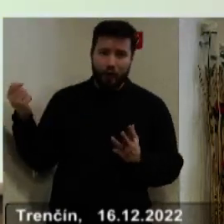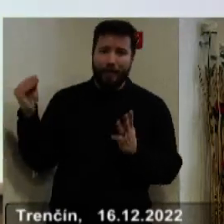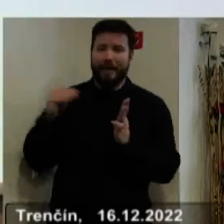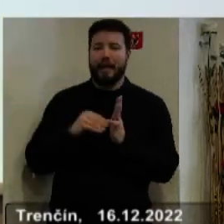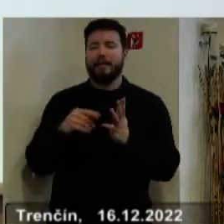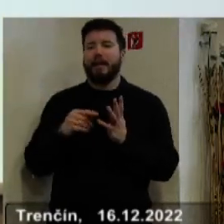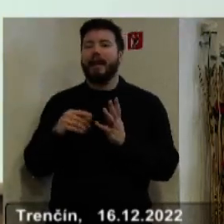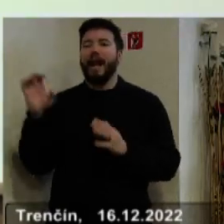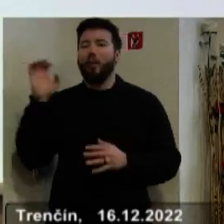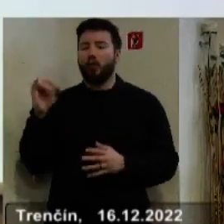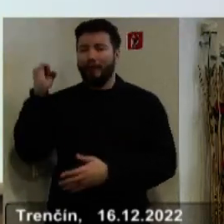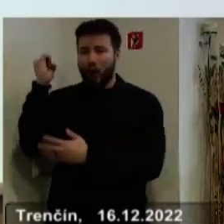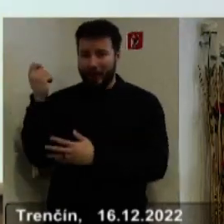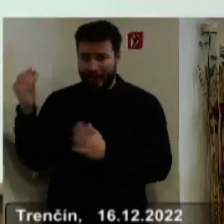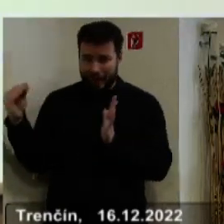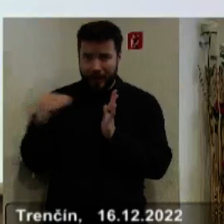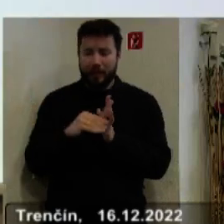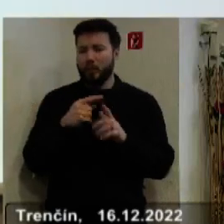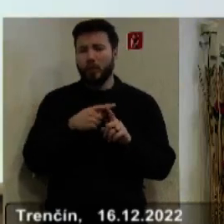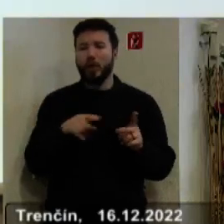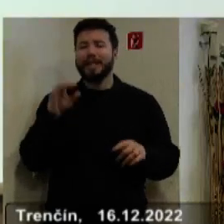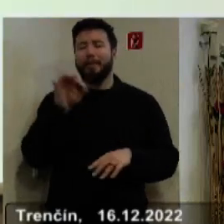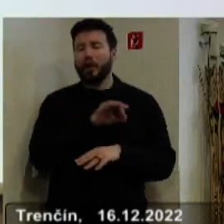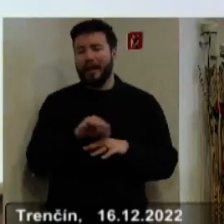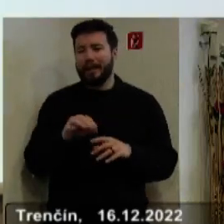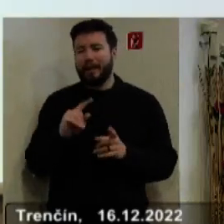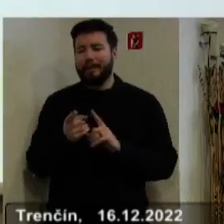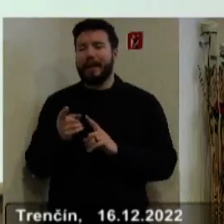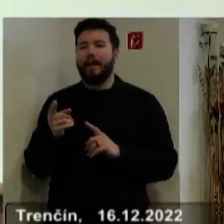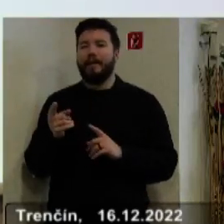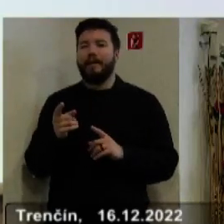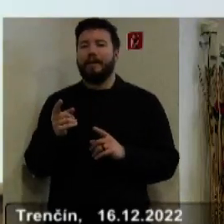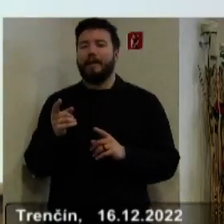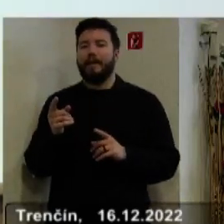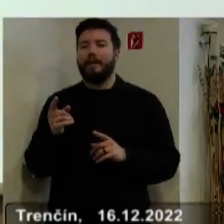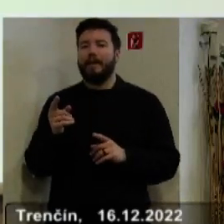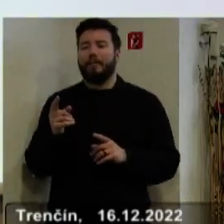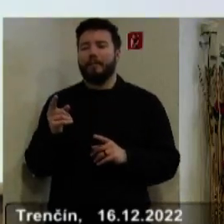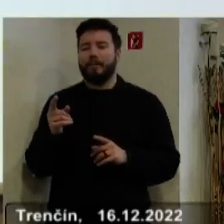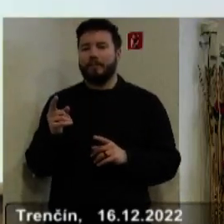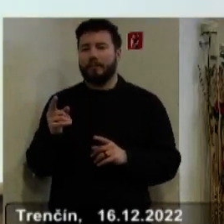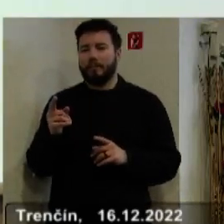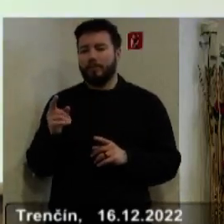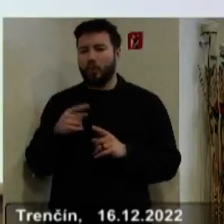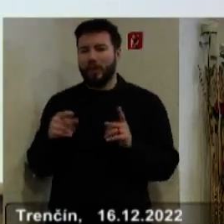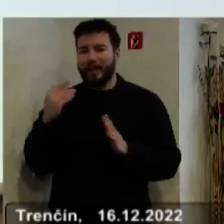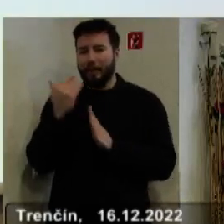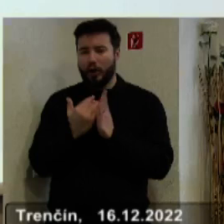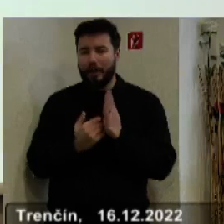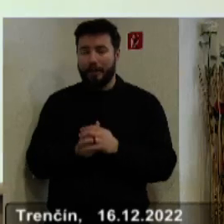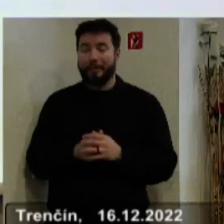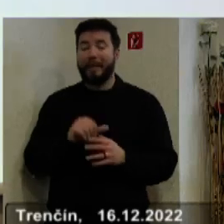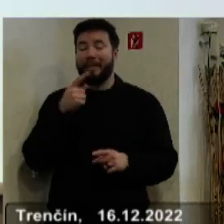implementáciu projektov realizovaných v rámci jednotlivých operačných programov. Po prvý krát sú súčasťou návrhu rozpočtu na rok